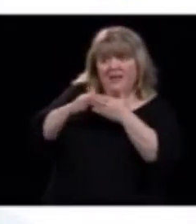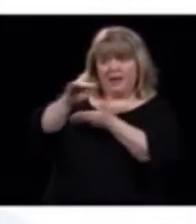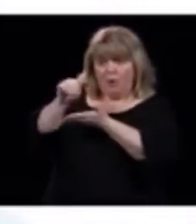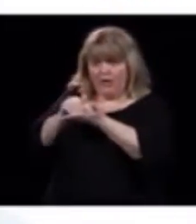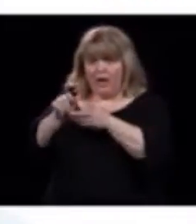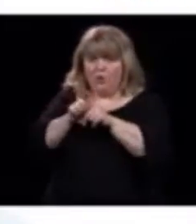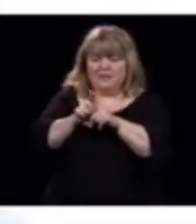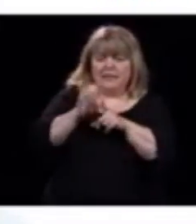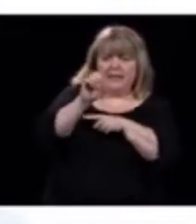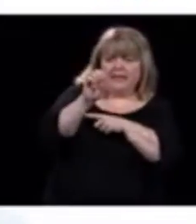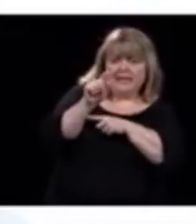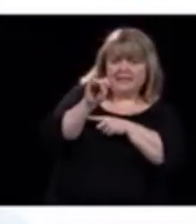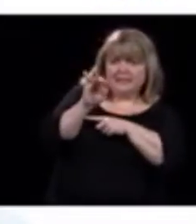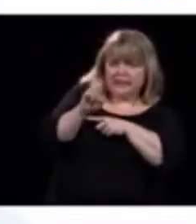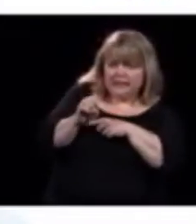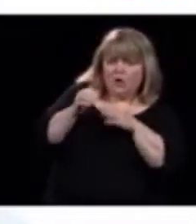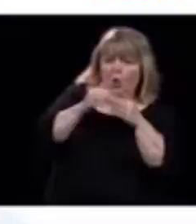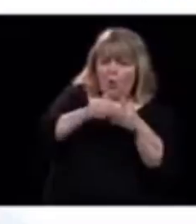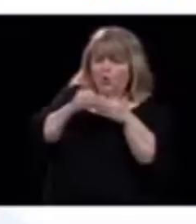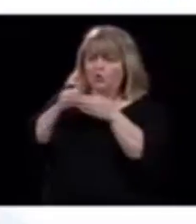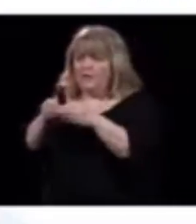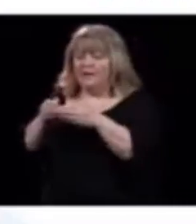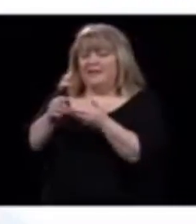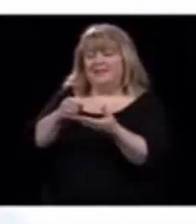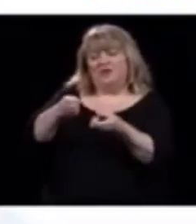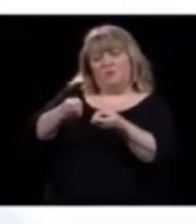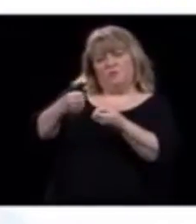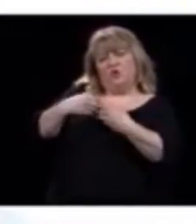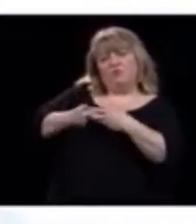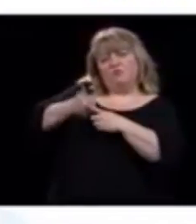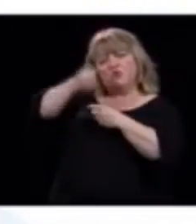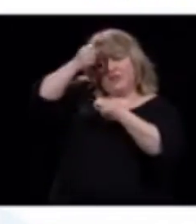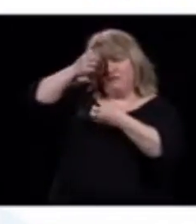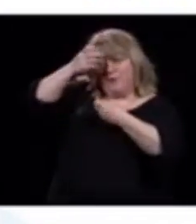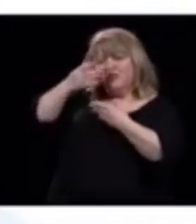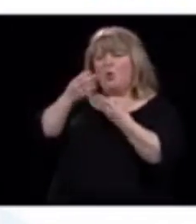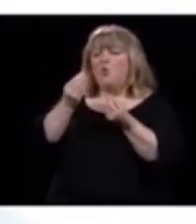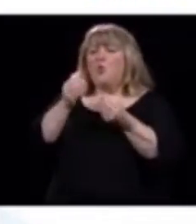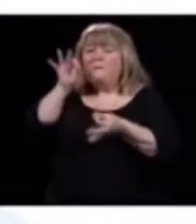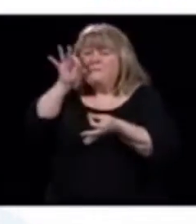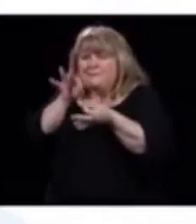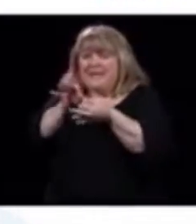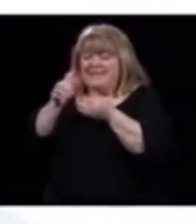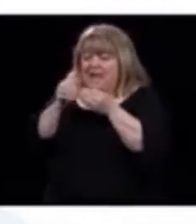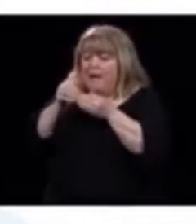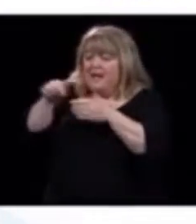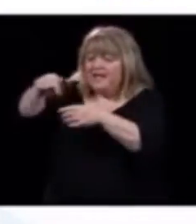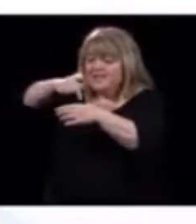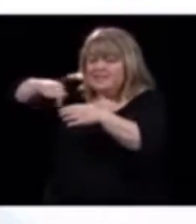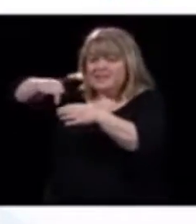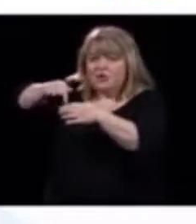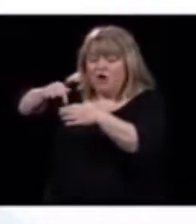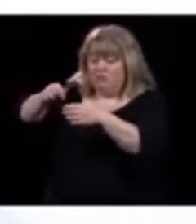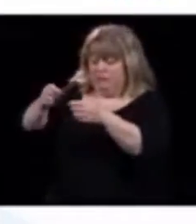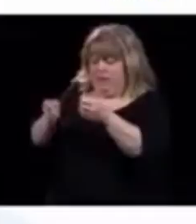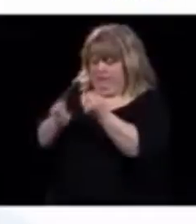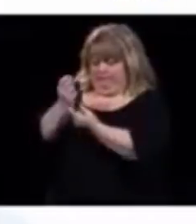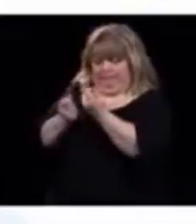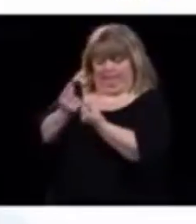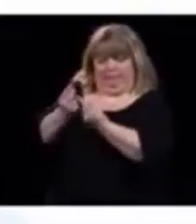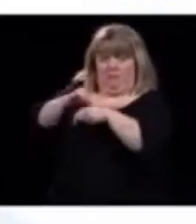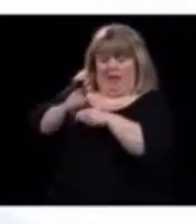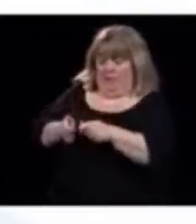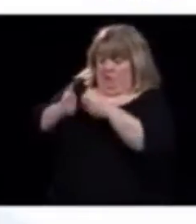d'indiquer plus d'informations sur les quartiers qui sont touchés. Donc, à Montréal, il y des